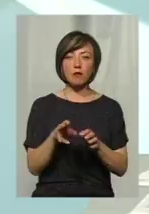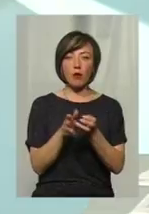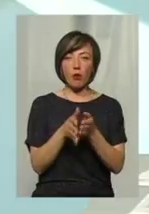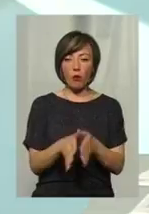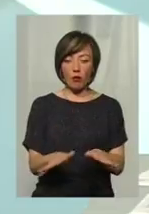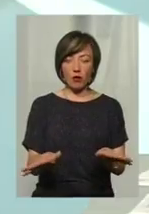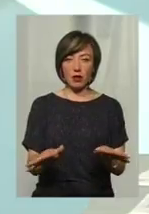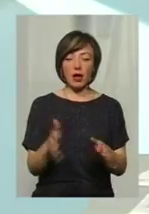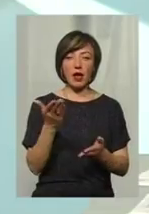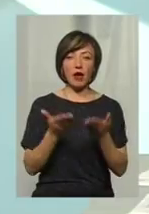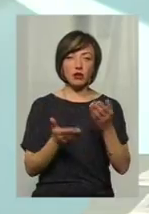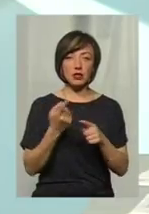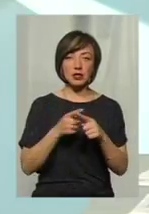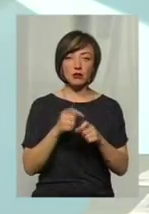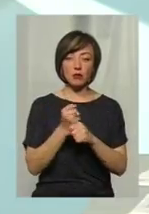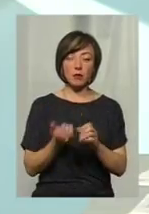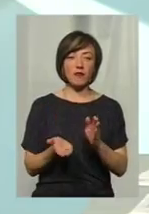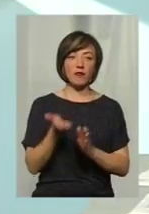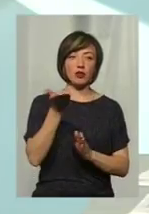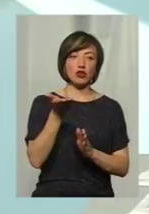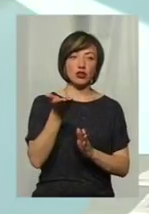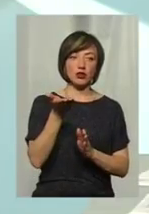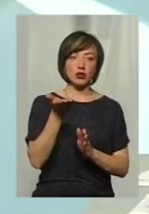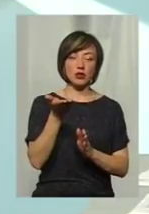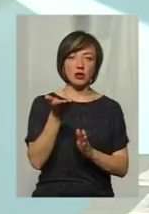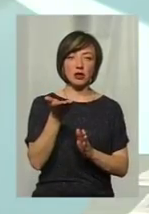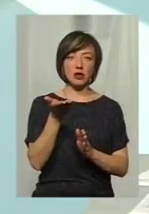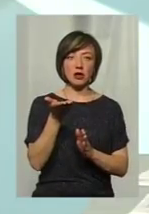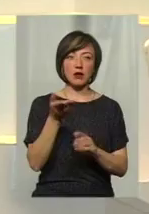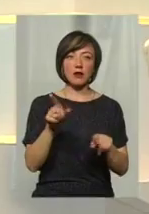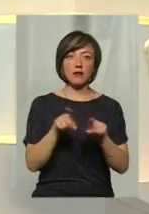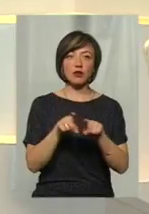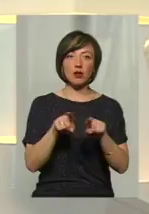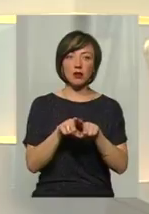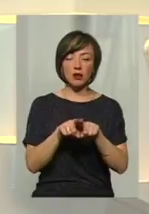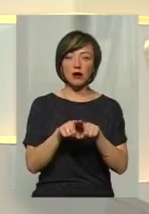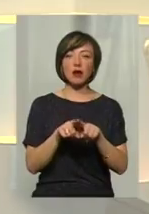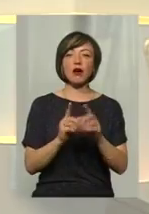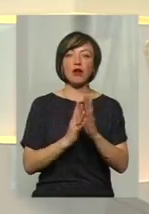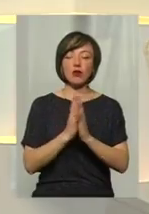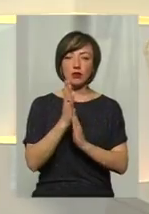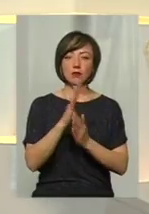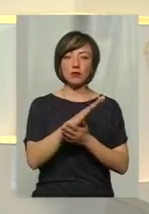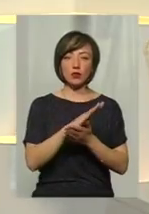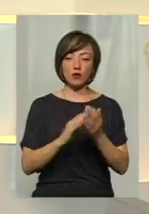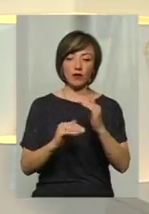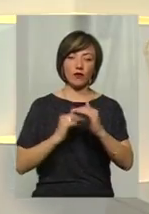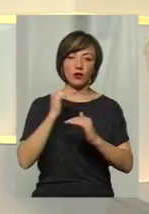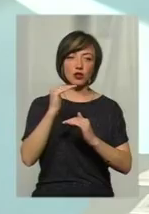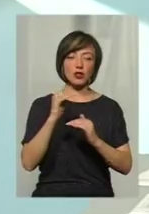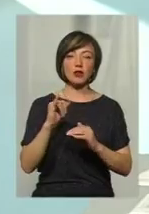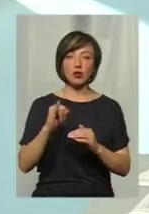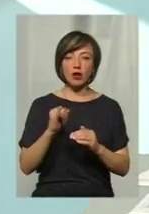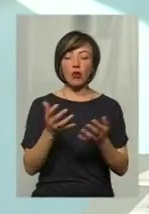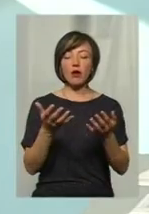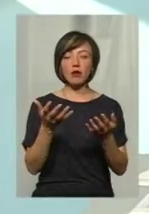шийки. Тому що, якщо ми це зробимо вище, пробуджуються сплячі бруньки, які ще знаходяться вищі кореневої шийки. І